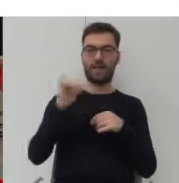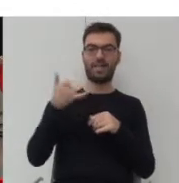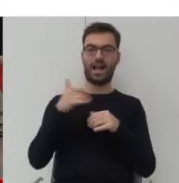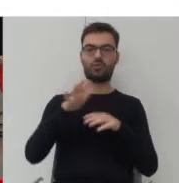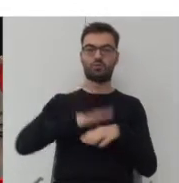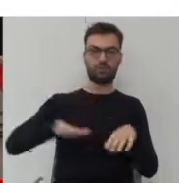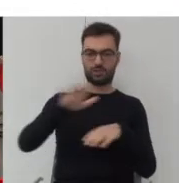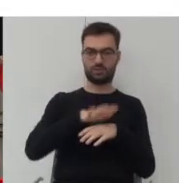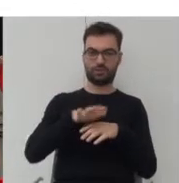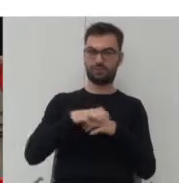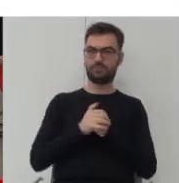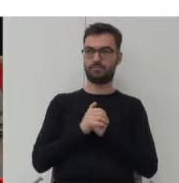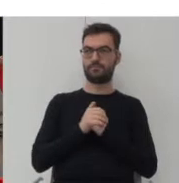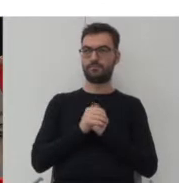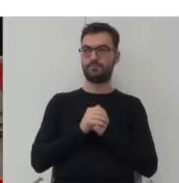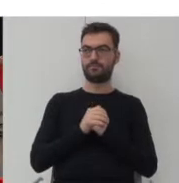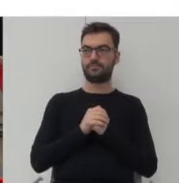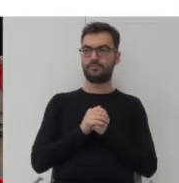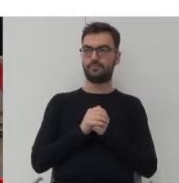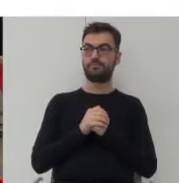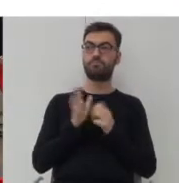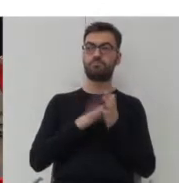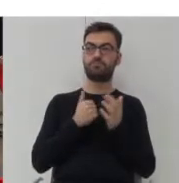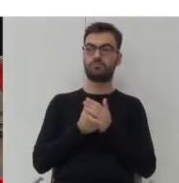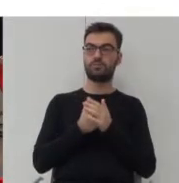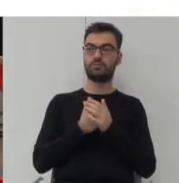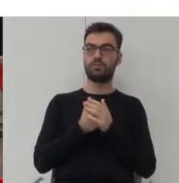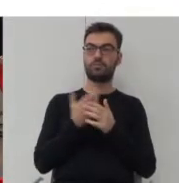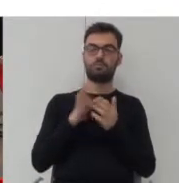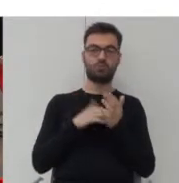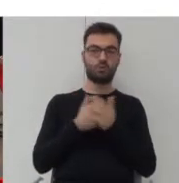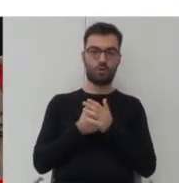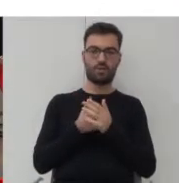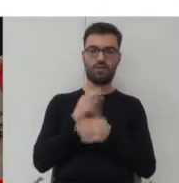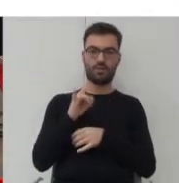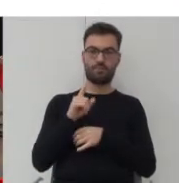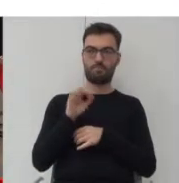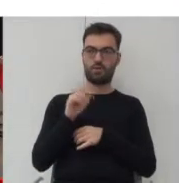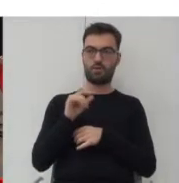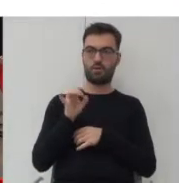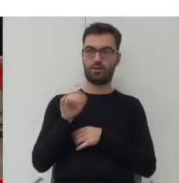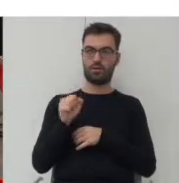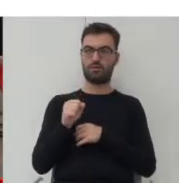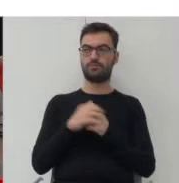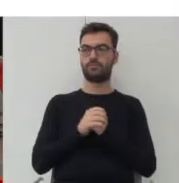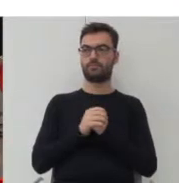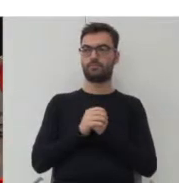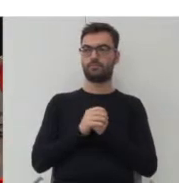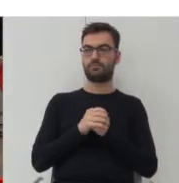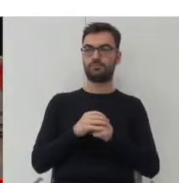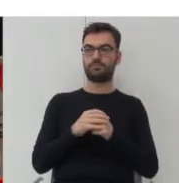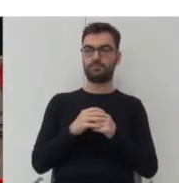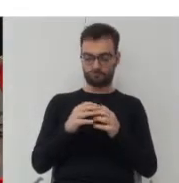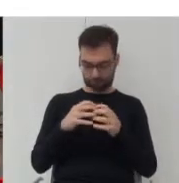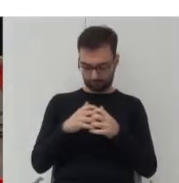którą mamy do czynienia. No i przykładową jakby typologią, którą można moim zdaniem wnętrze takiego